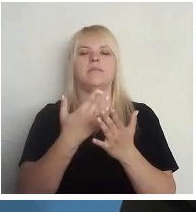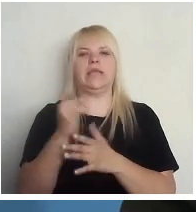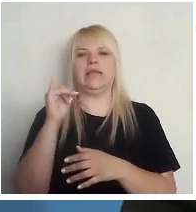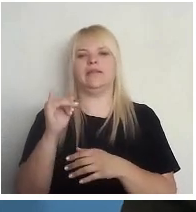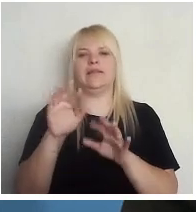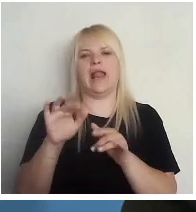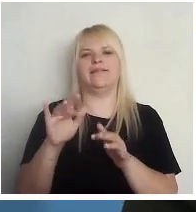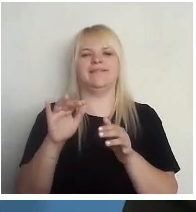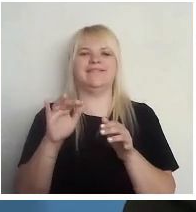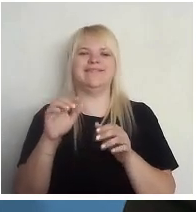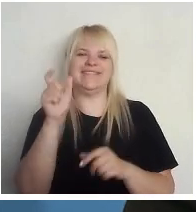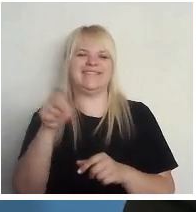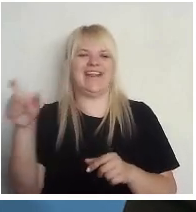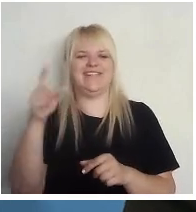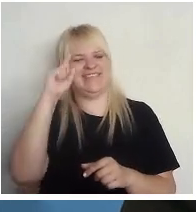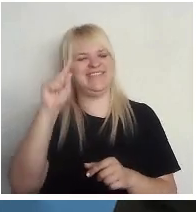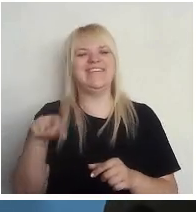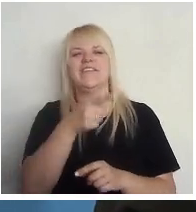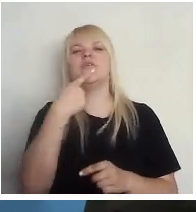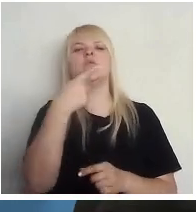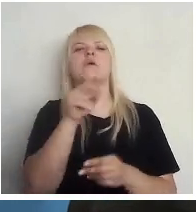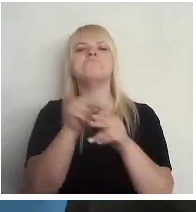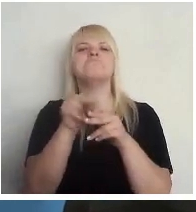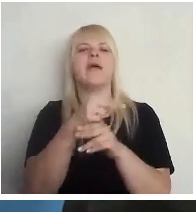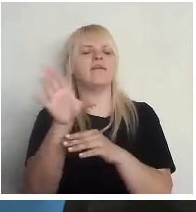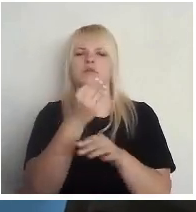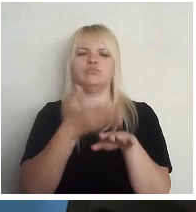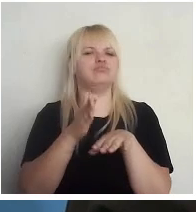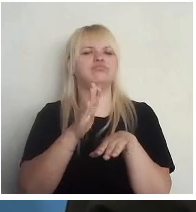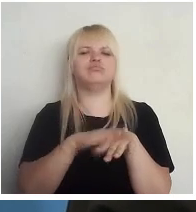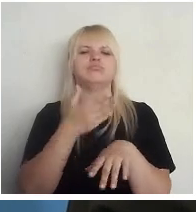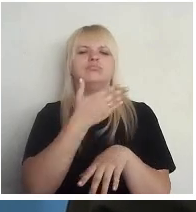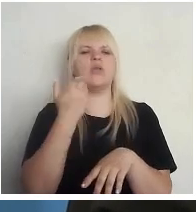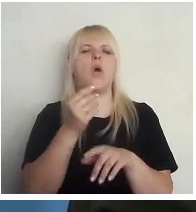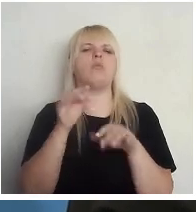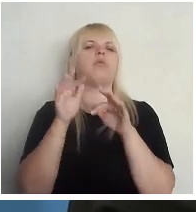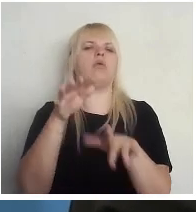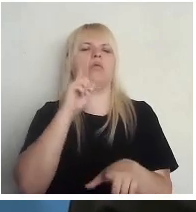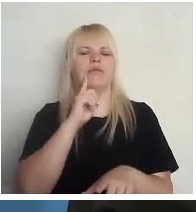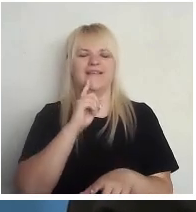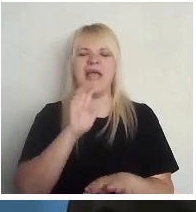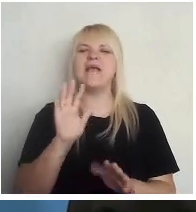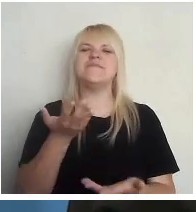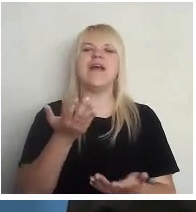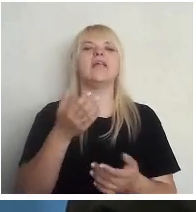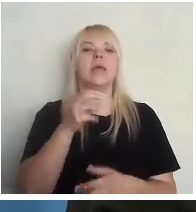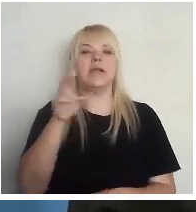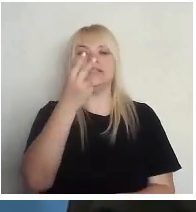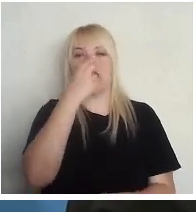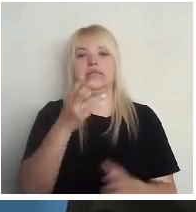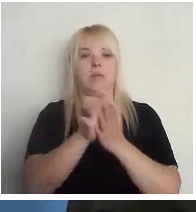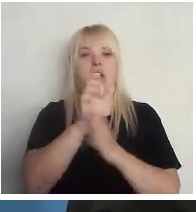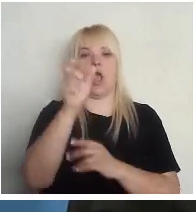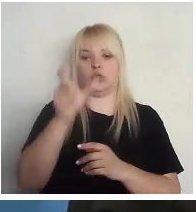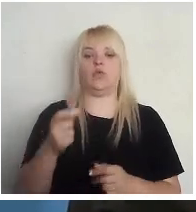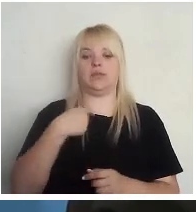sākt tagad koriģēt un teikt, ka viss ir sarežģīti un tā nestrādā, bet tomēr mēs redzam no tādu lietotāju perspektīvas.